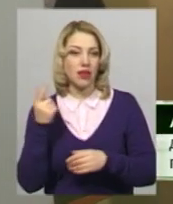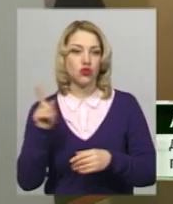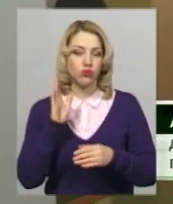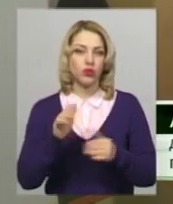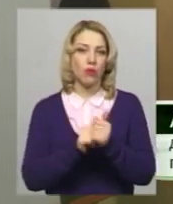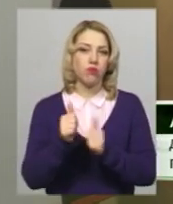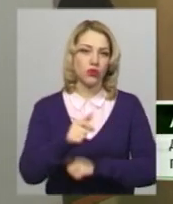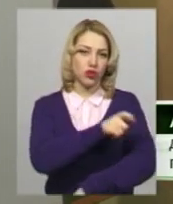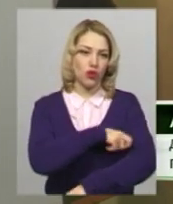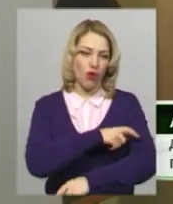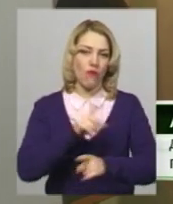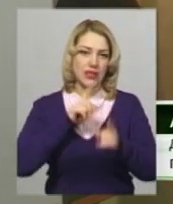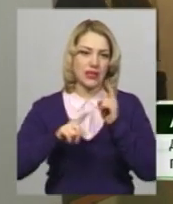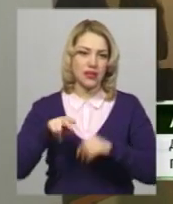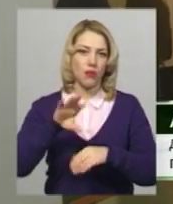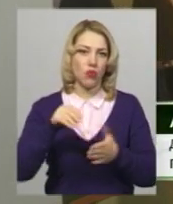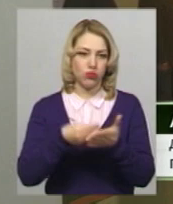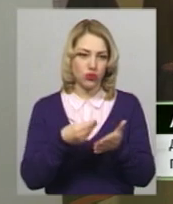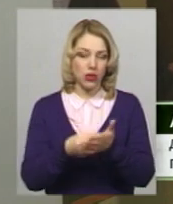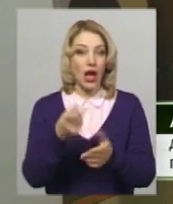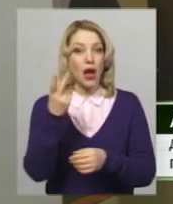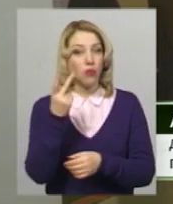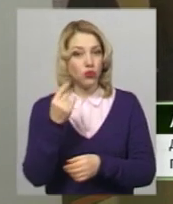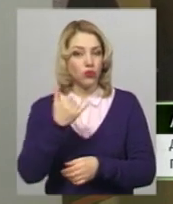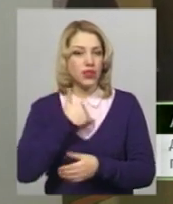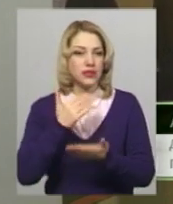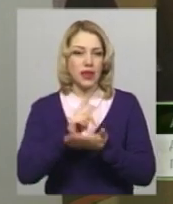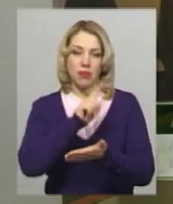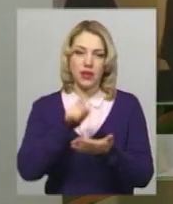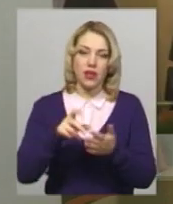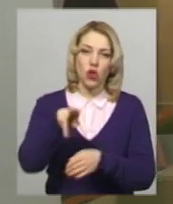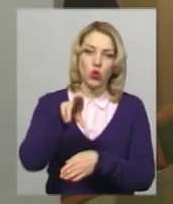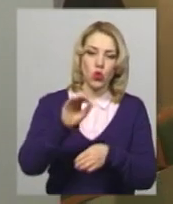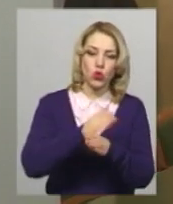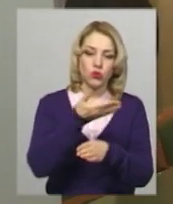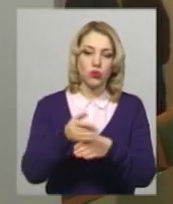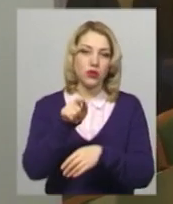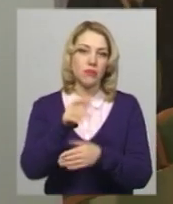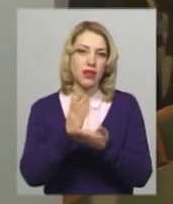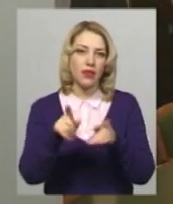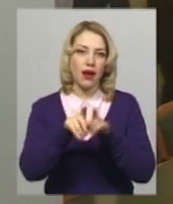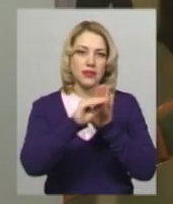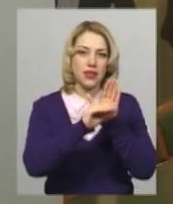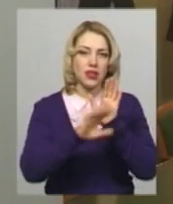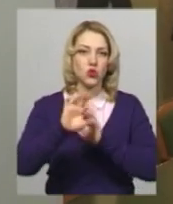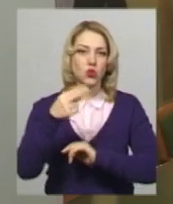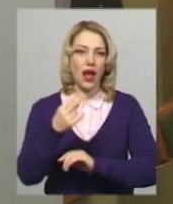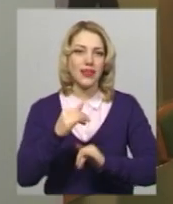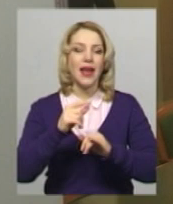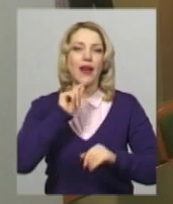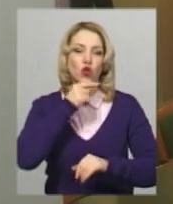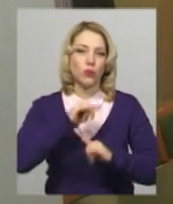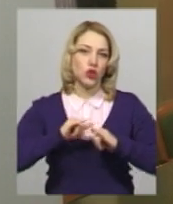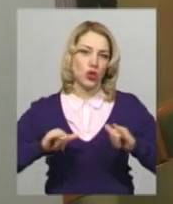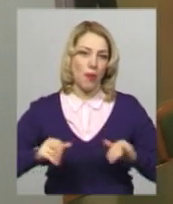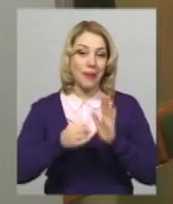позачеркова сесія по одному питанні по бюджету. По-друге, в нас є питання до розподілу, там є така стаття, на соціально-економічний розвиток. Тобто